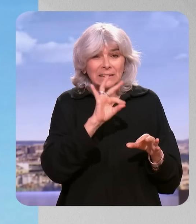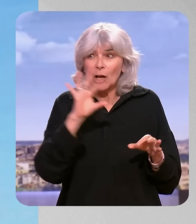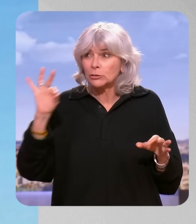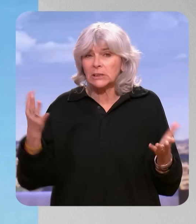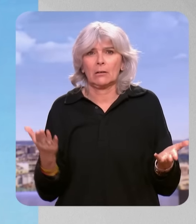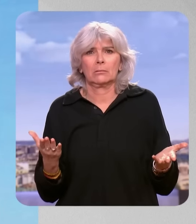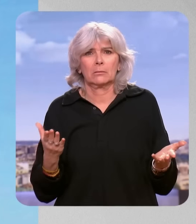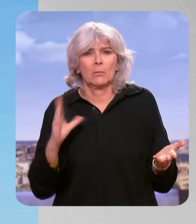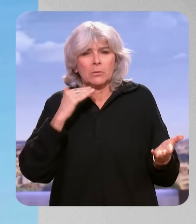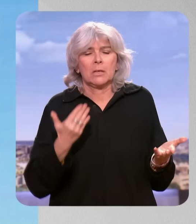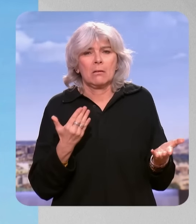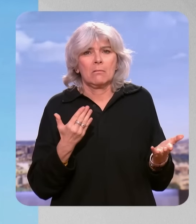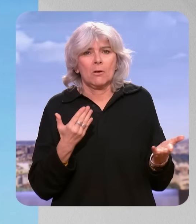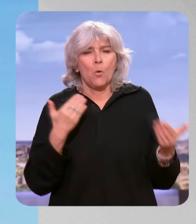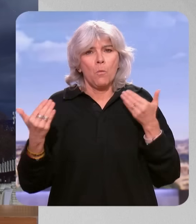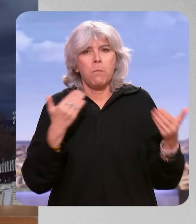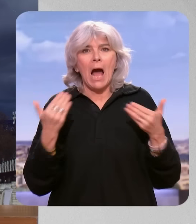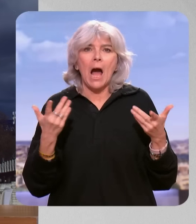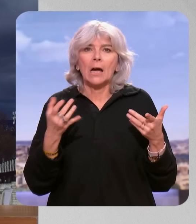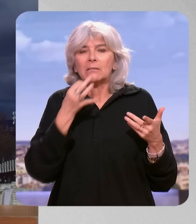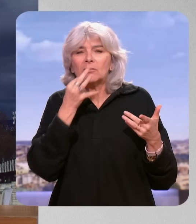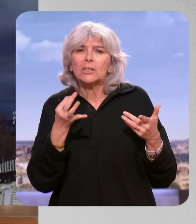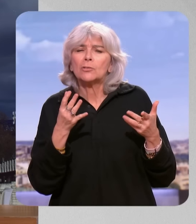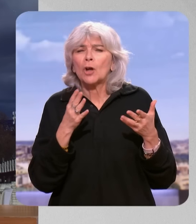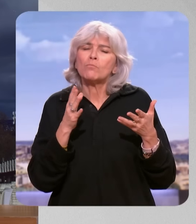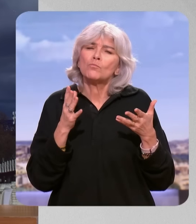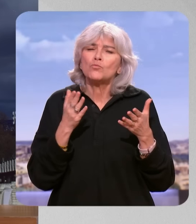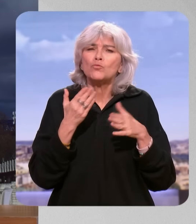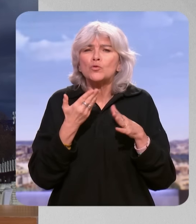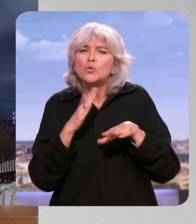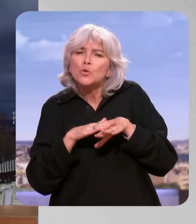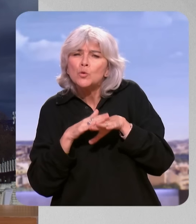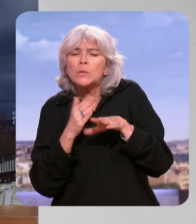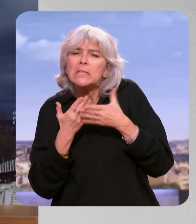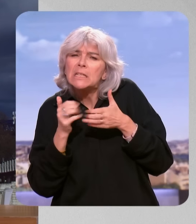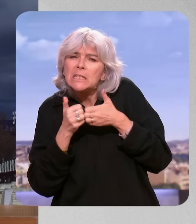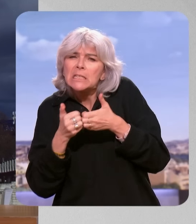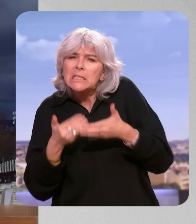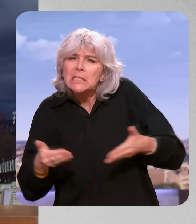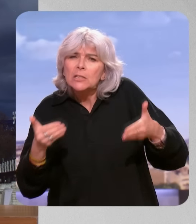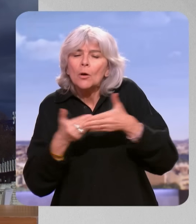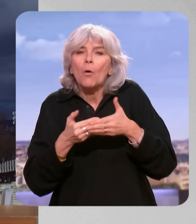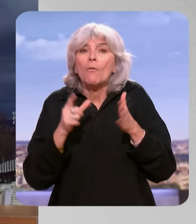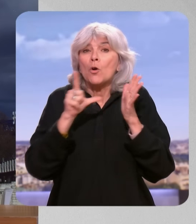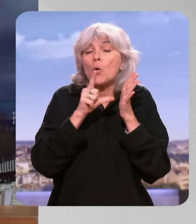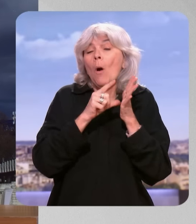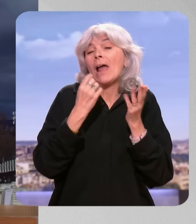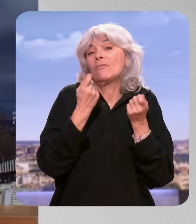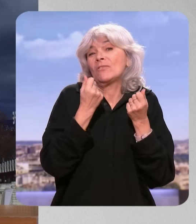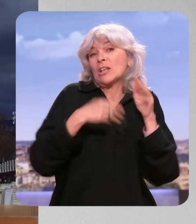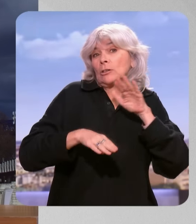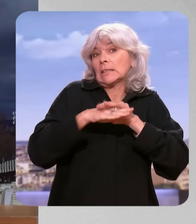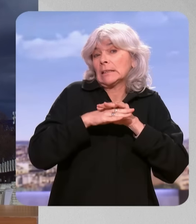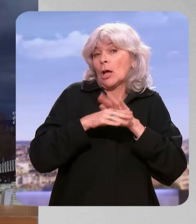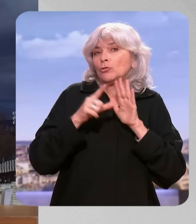par rapport à ce qu'on appelle le tendanciel. Mais si vous comparez par rapport à la loi de finances initiale